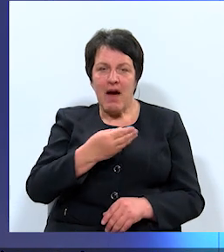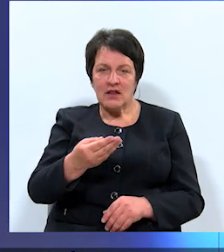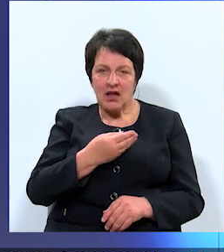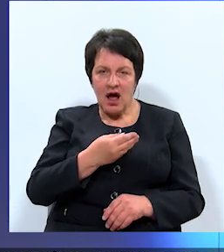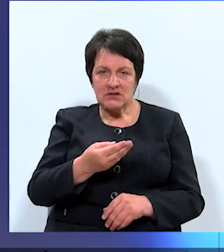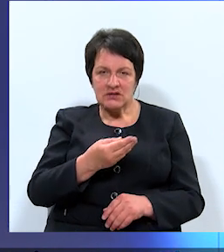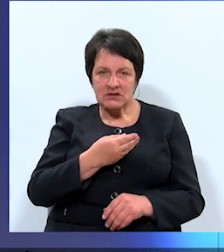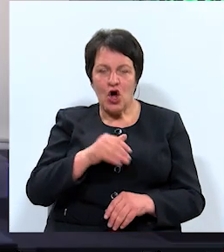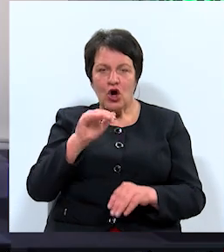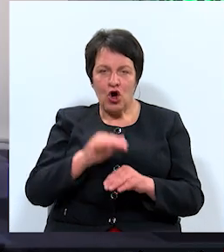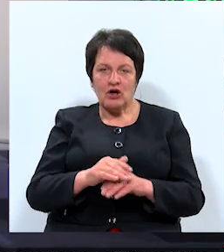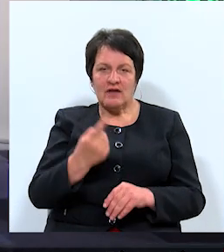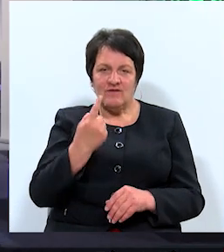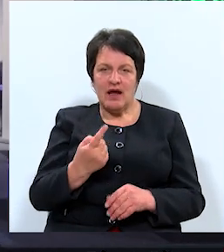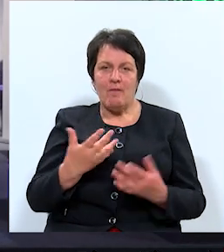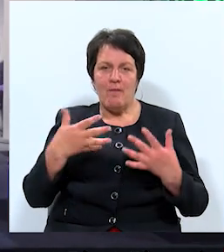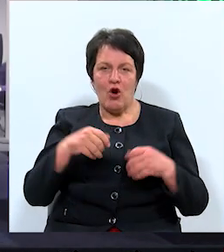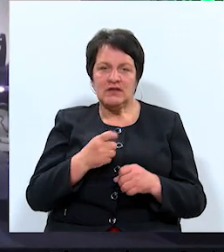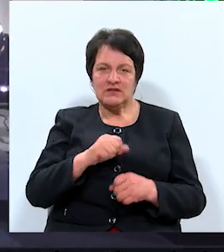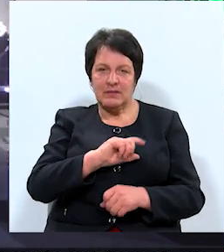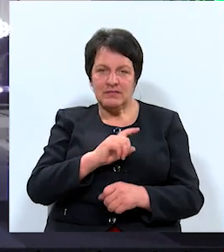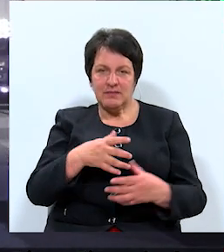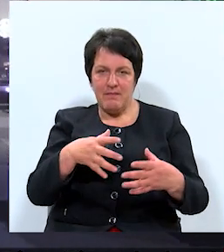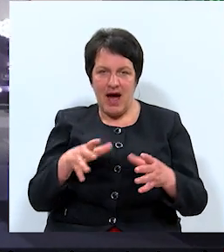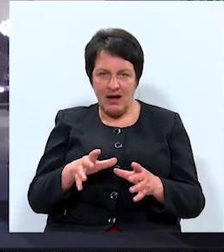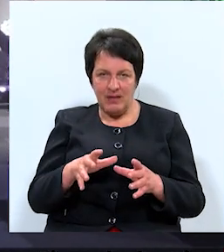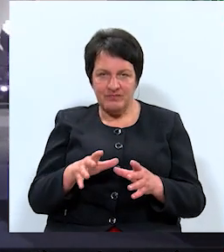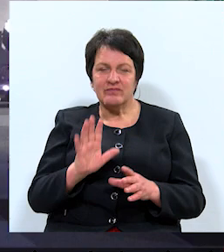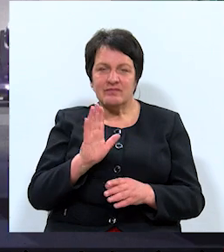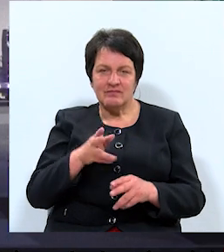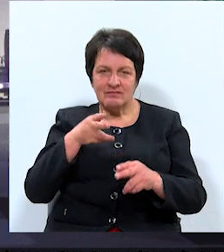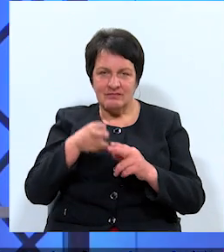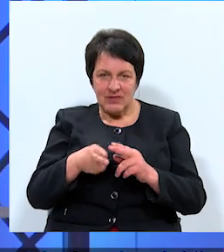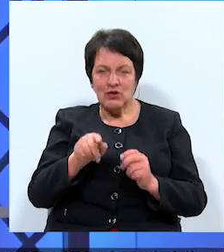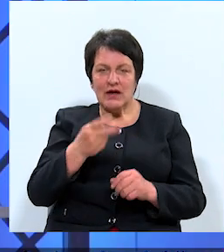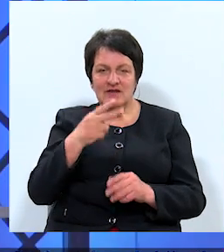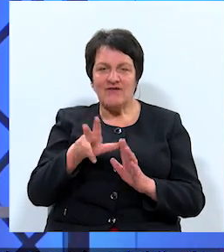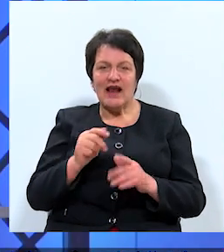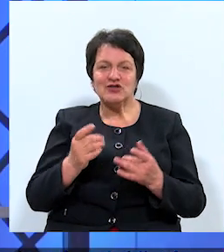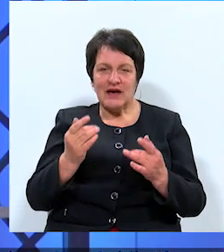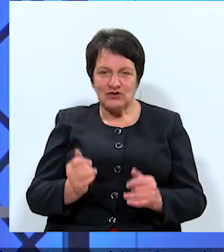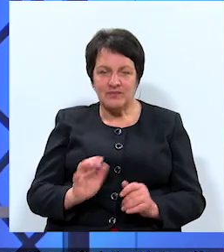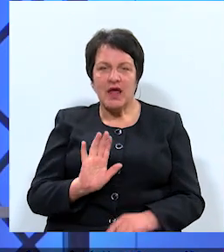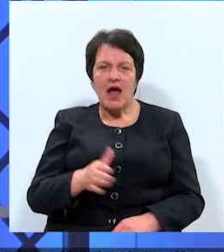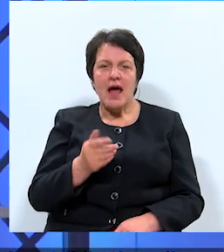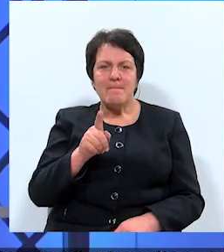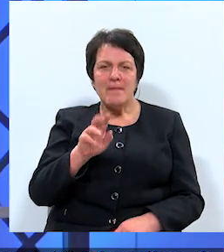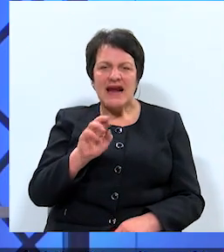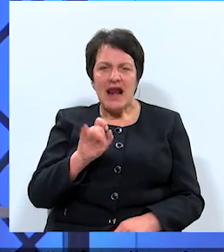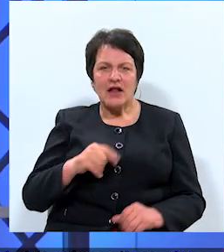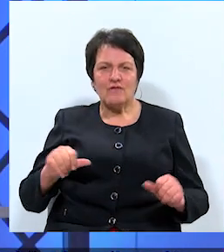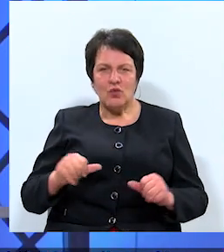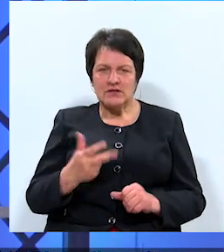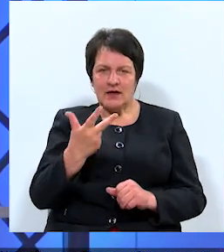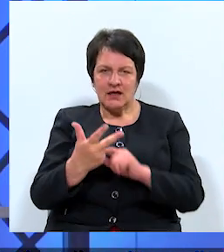konkrētam vienam politiskam spēkam. Prasot no tās atbildības. rezultātos. Prie Lātova konkursi, jūs prāt, trīs dažā